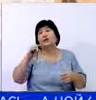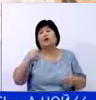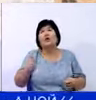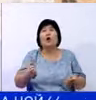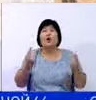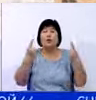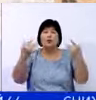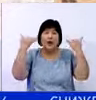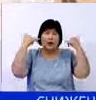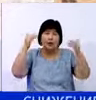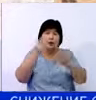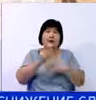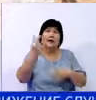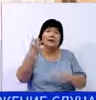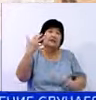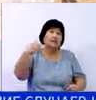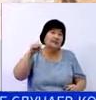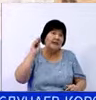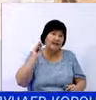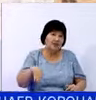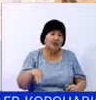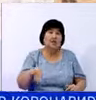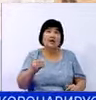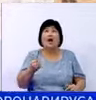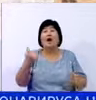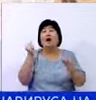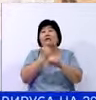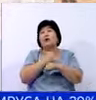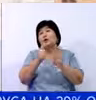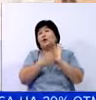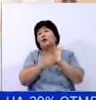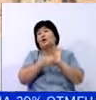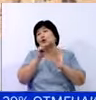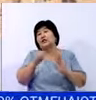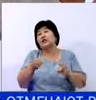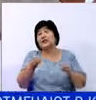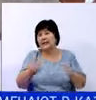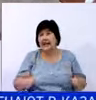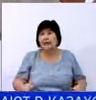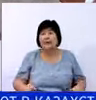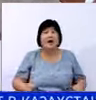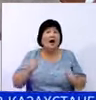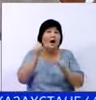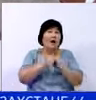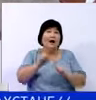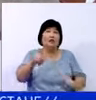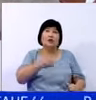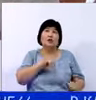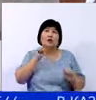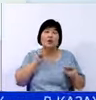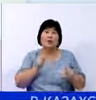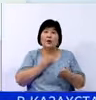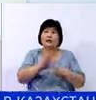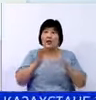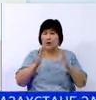Крупный рогатый скот – 350 тысяч тенге. Верблюды – 600 тысяч тенге. Каждый желающий сможет, не